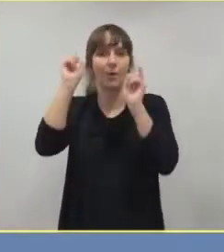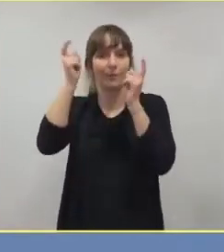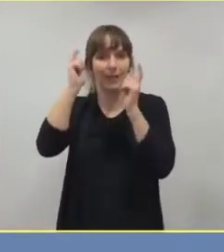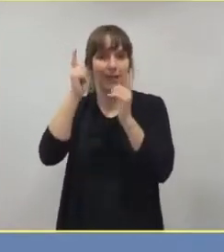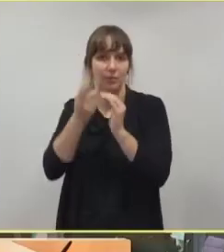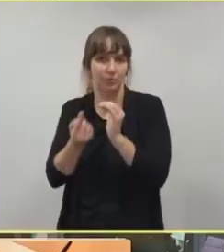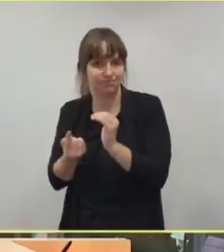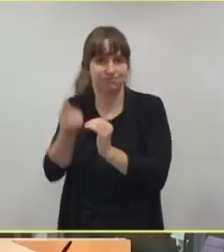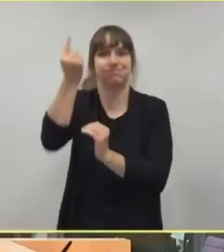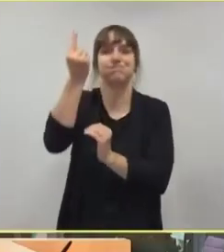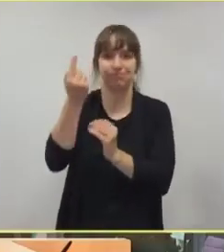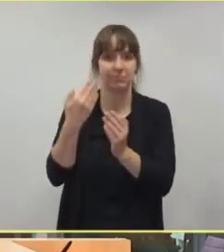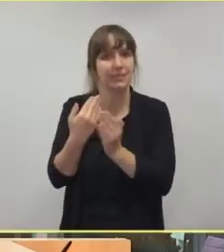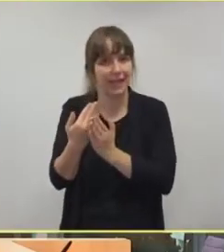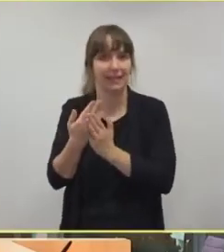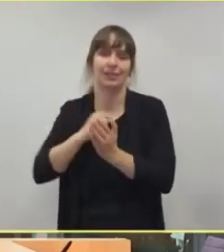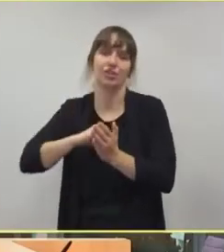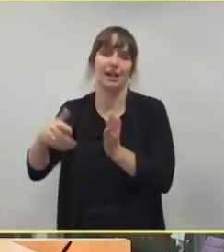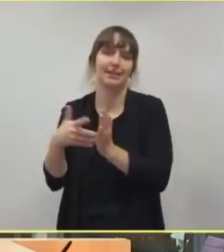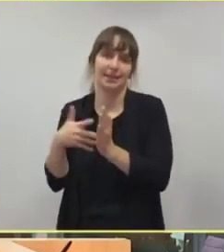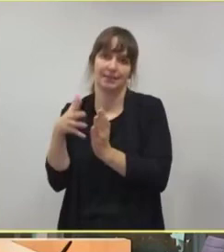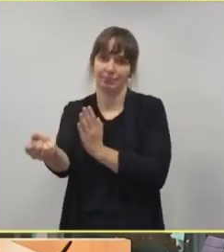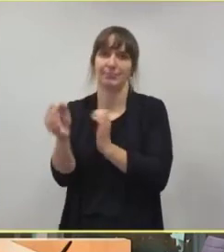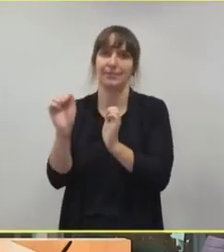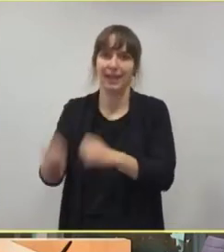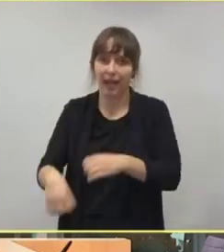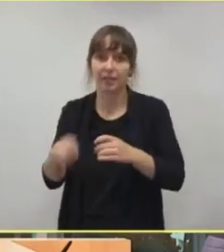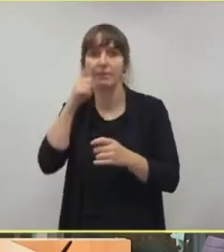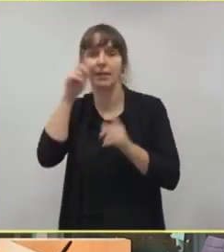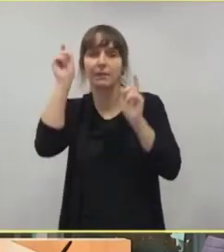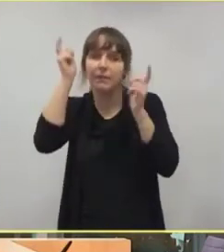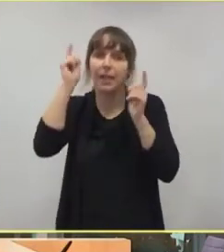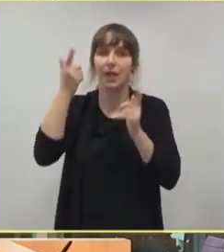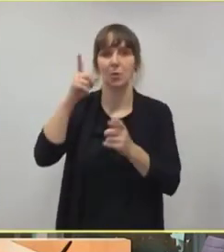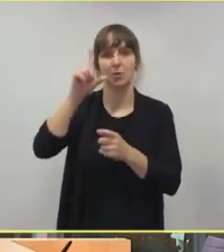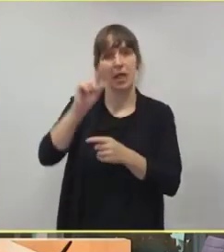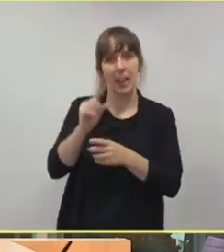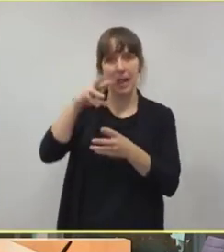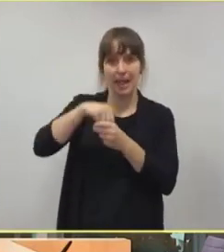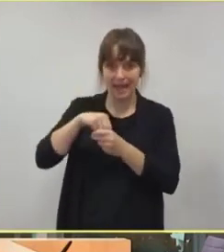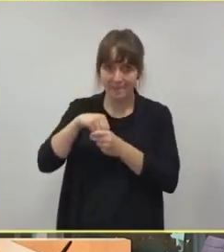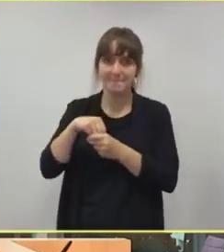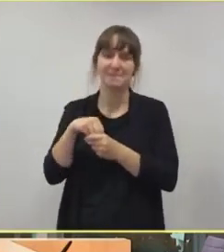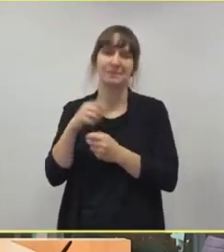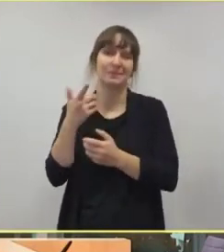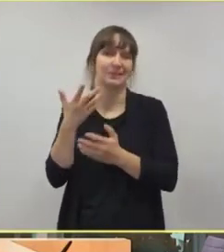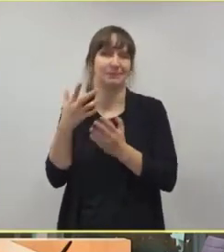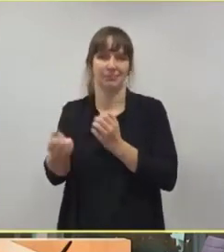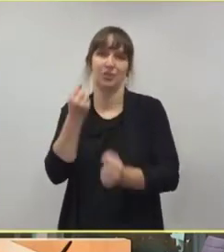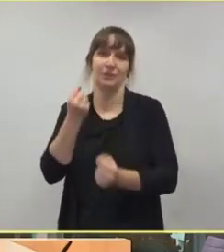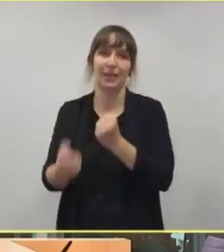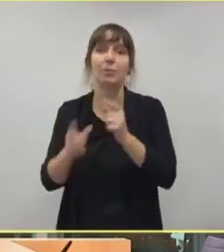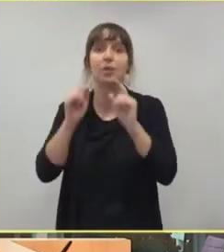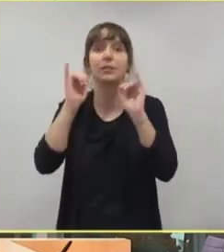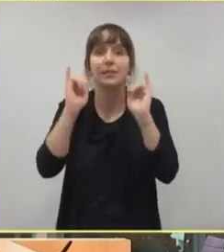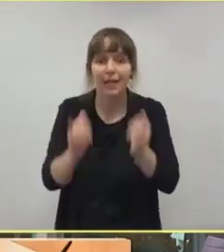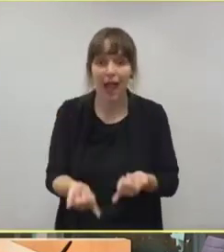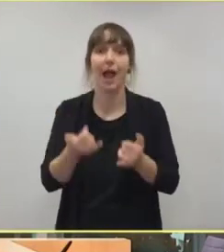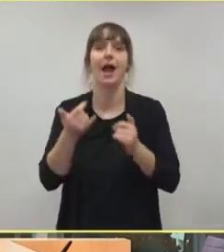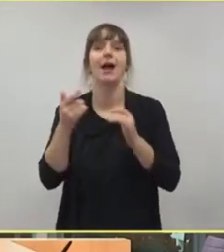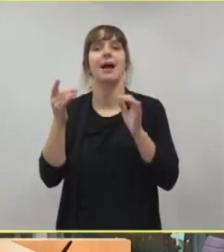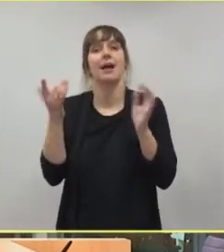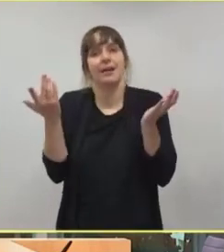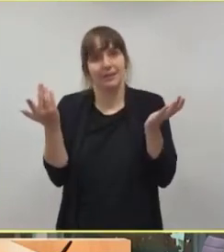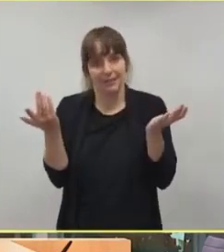auch was erkennen kann, dieser Schnelltest. Also Risikoreduktion ja, bei Asymptomatischen, sichere